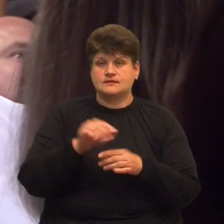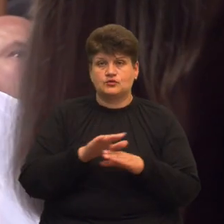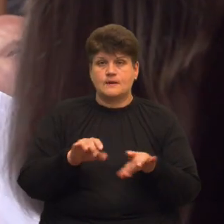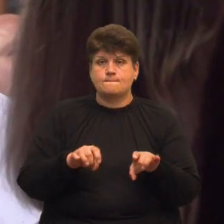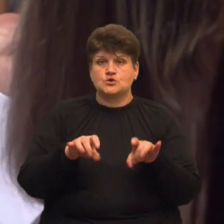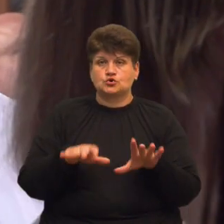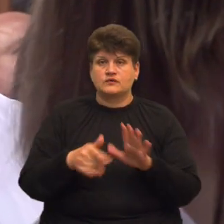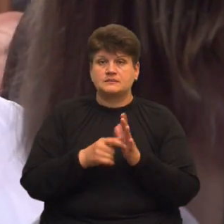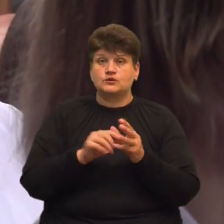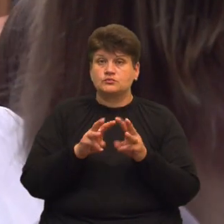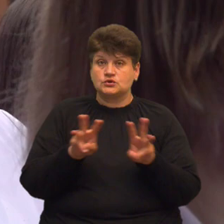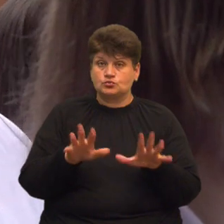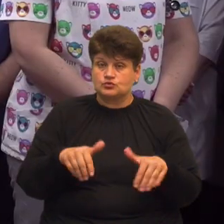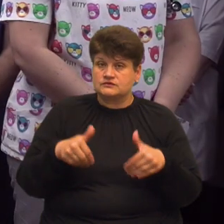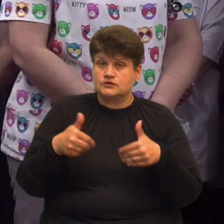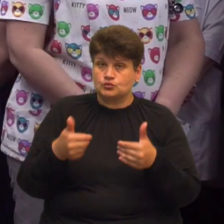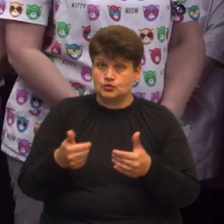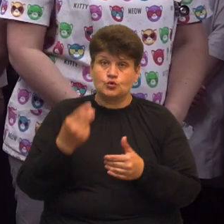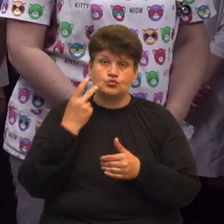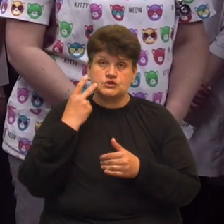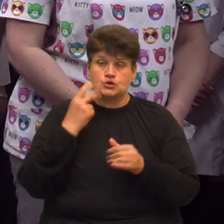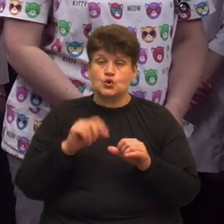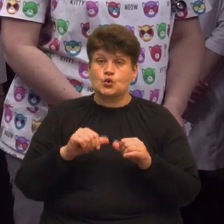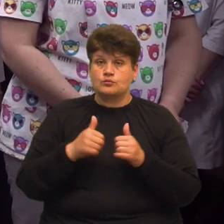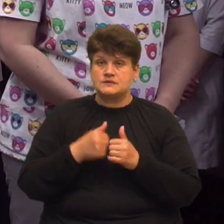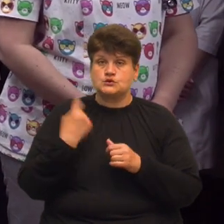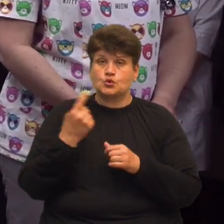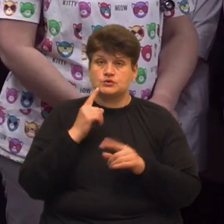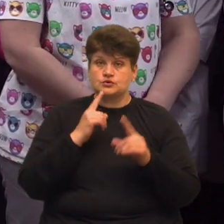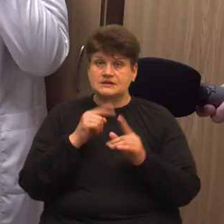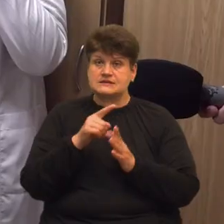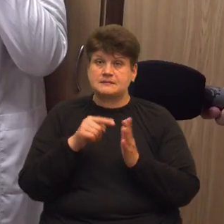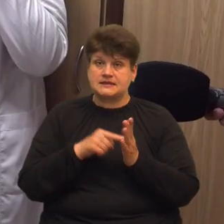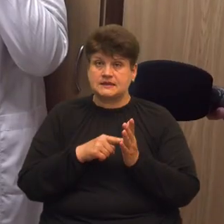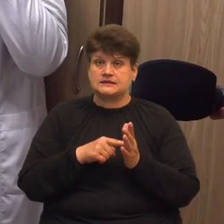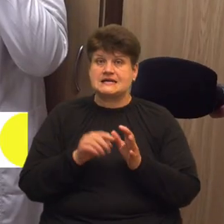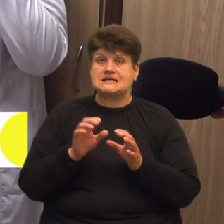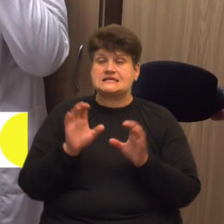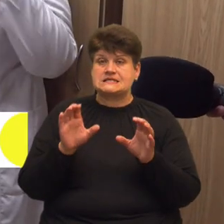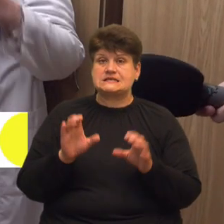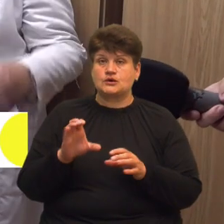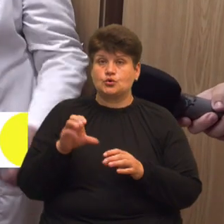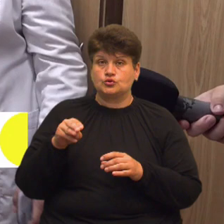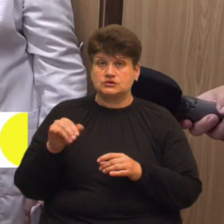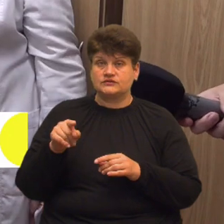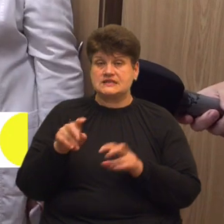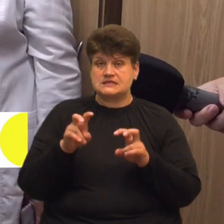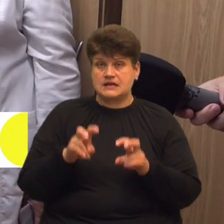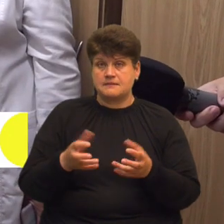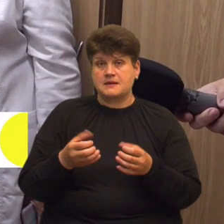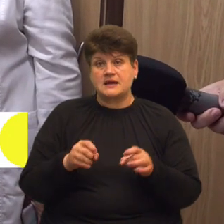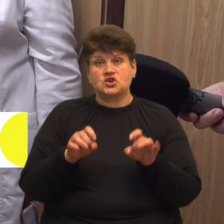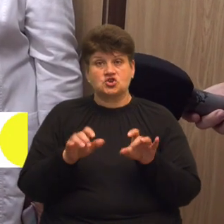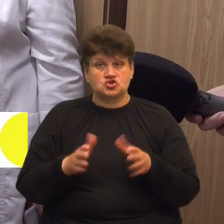Кабміну. Тому звернулися до постійної комісії обласної ради з питань законності. Вона засідає і приймає рішення